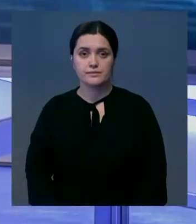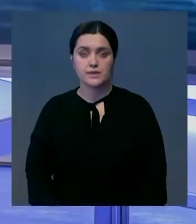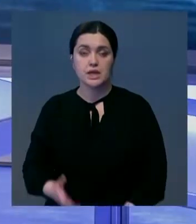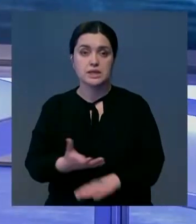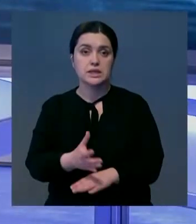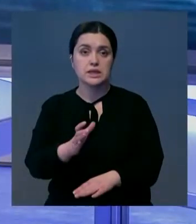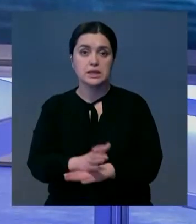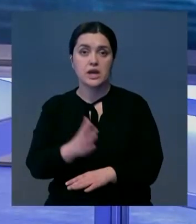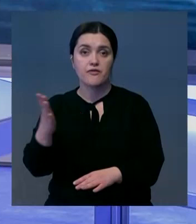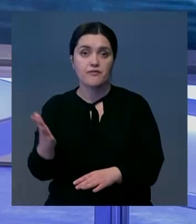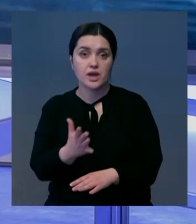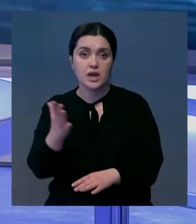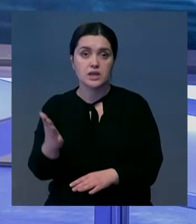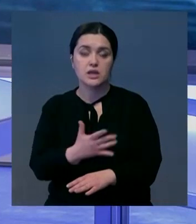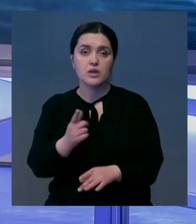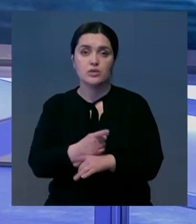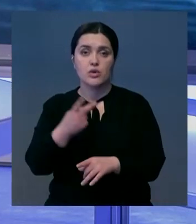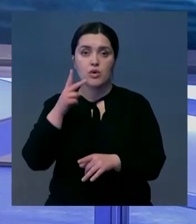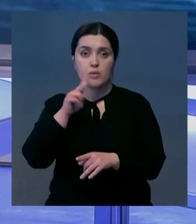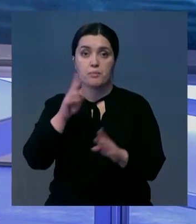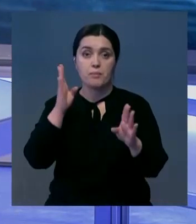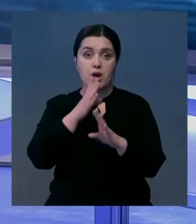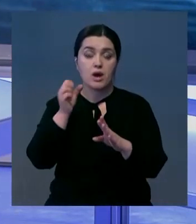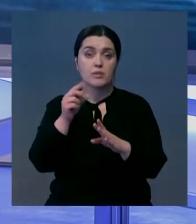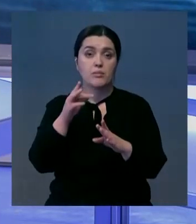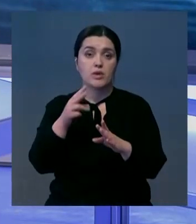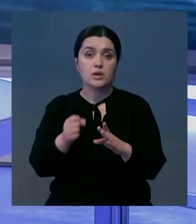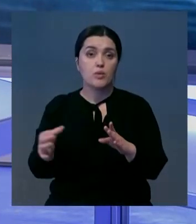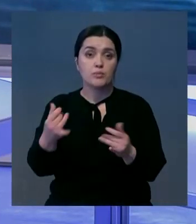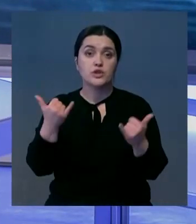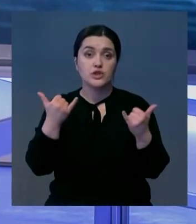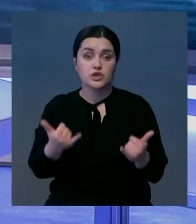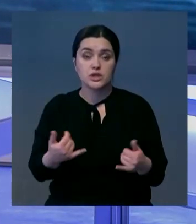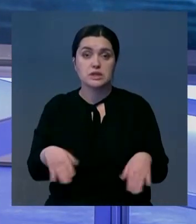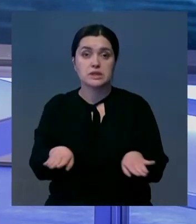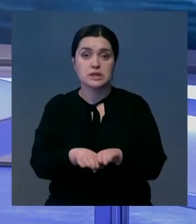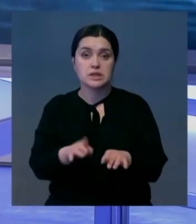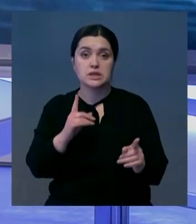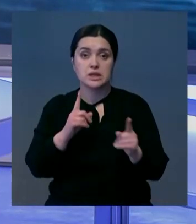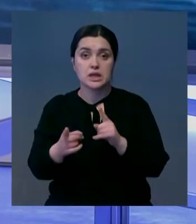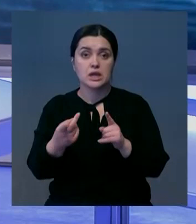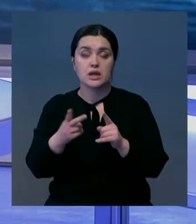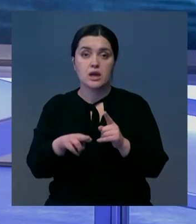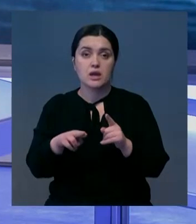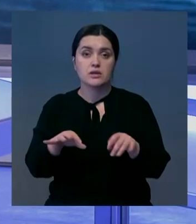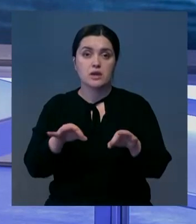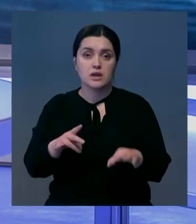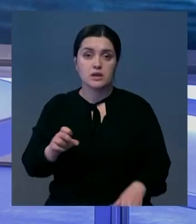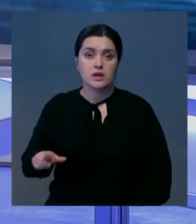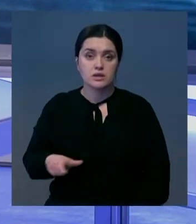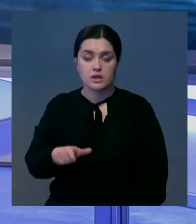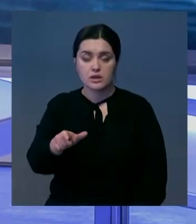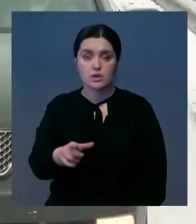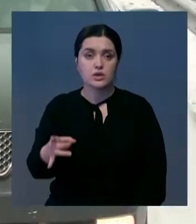Сильный ветер, метели, ограниченная видимость, неустойчивая погода и в Акмолинской области. В регионе сейчас закрыто движение для всех видов